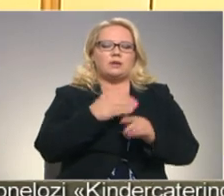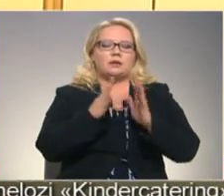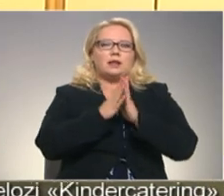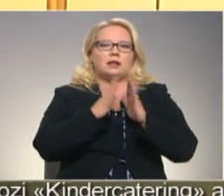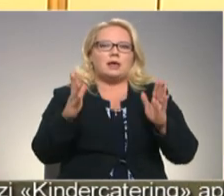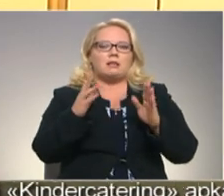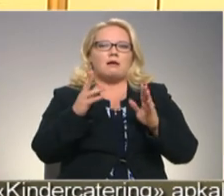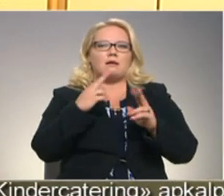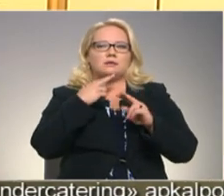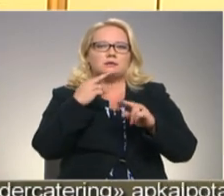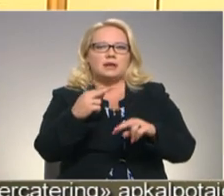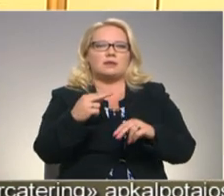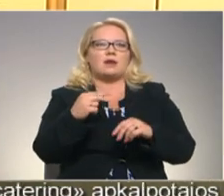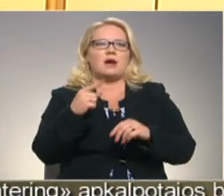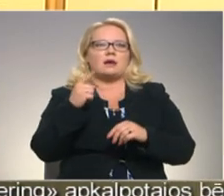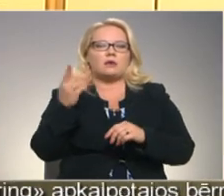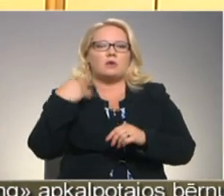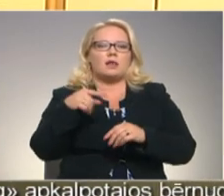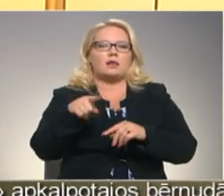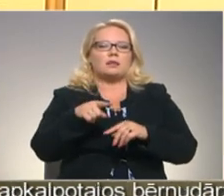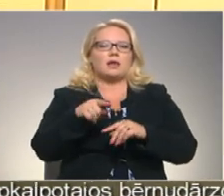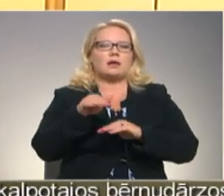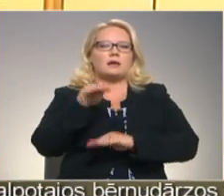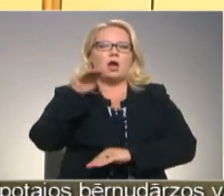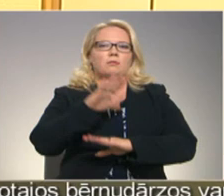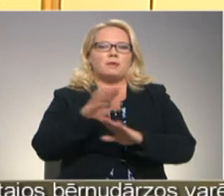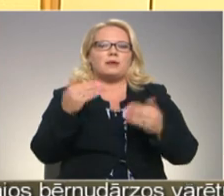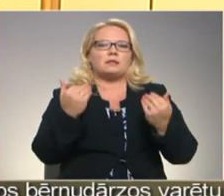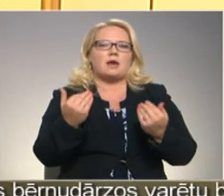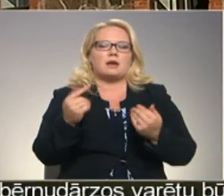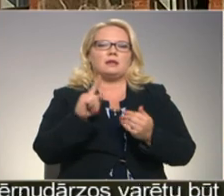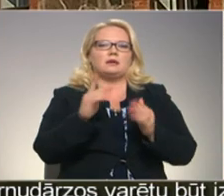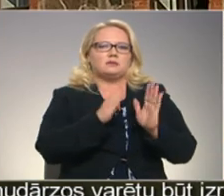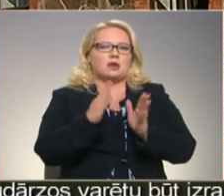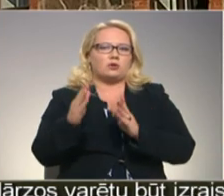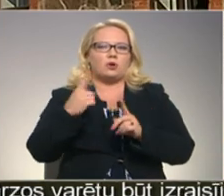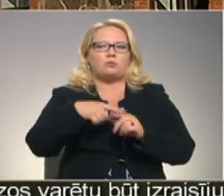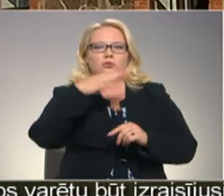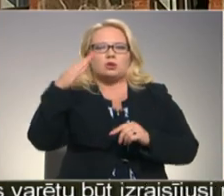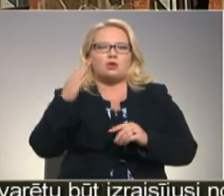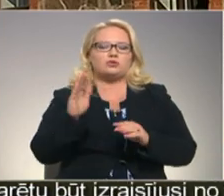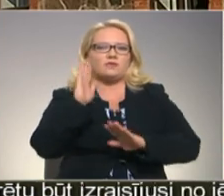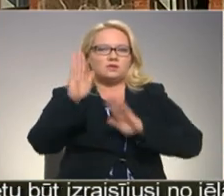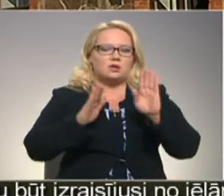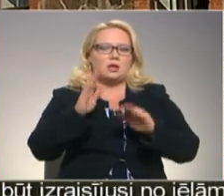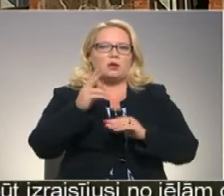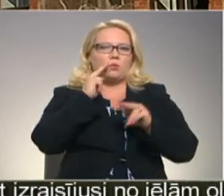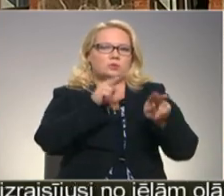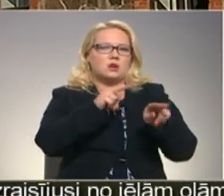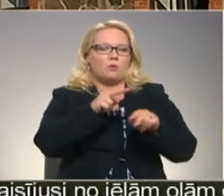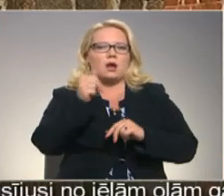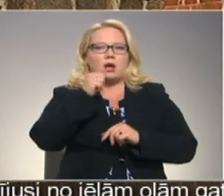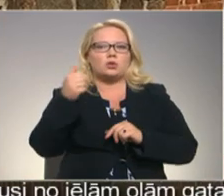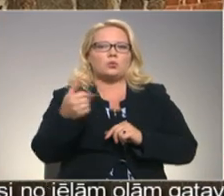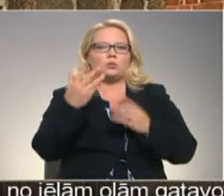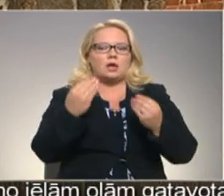cieņā, mums, protams, noliktāvās tāda krājuma nebija, tagad tas viss tur tā kā ir sakārtojies. Pusauģa visu dienakti ir uzrauga redzeslokā. Katru